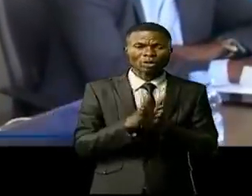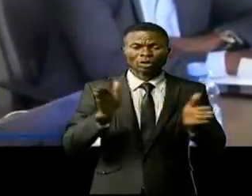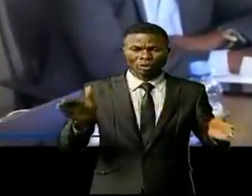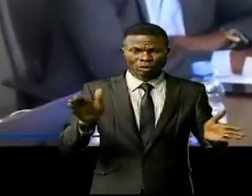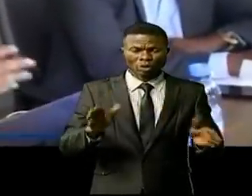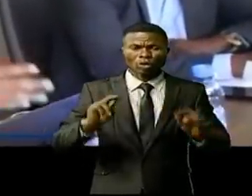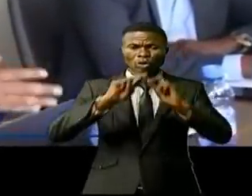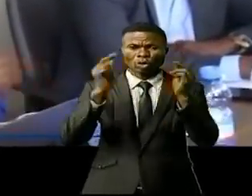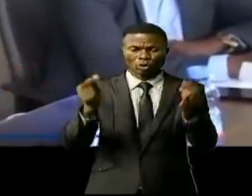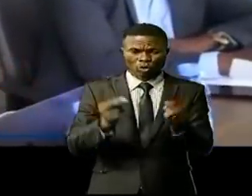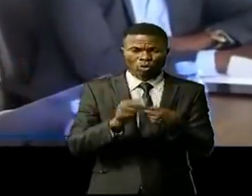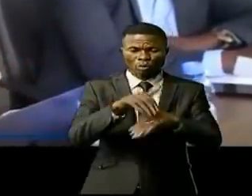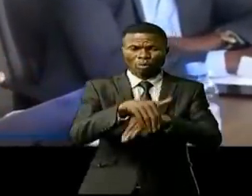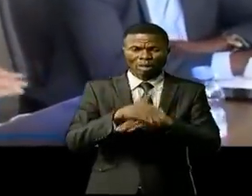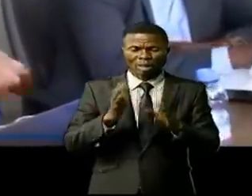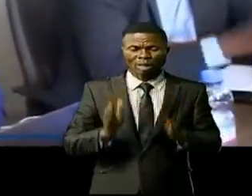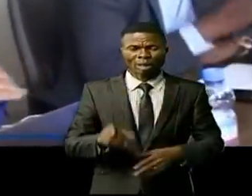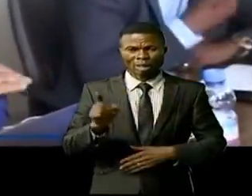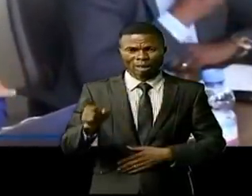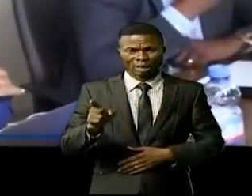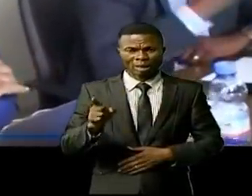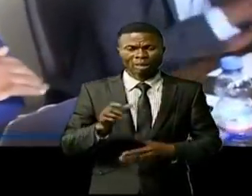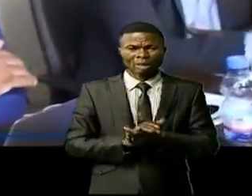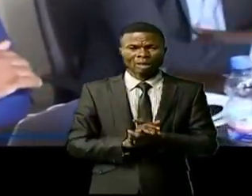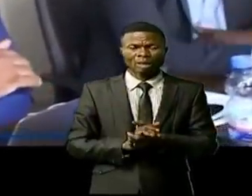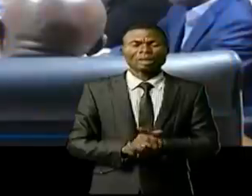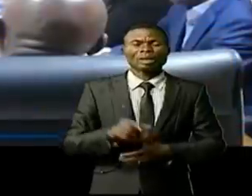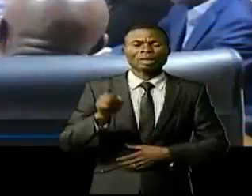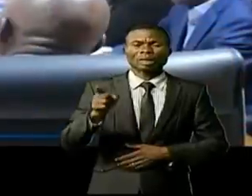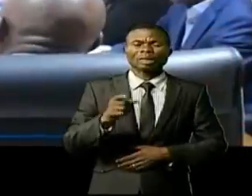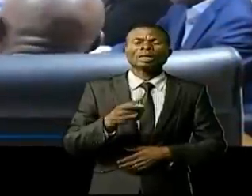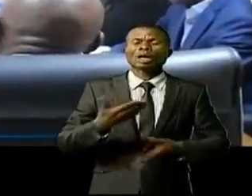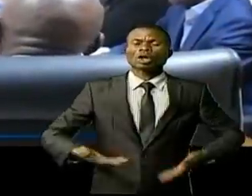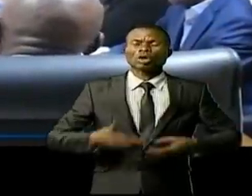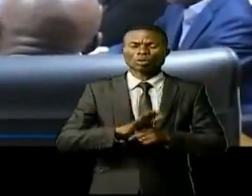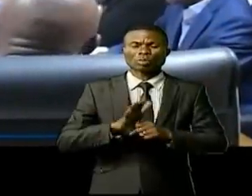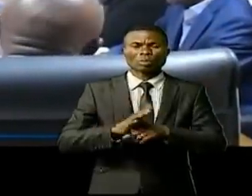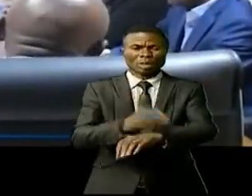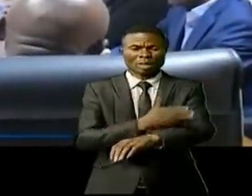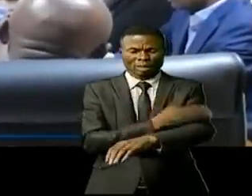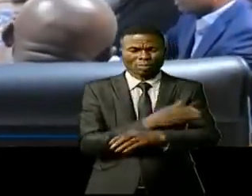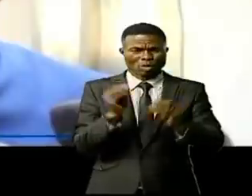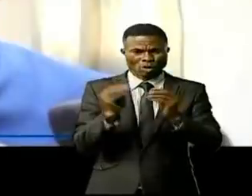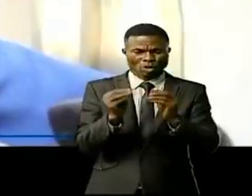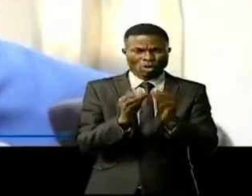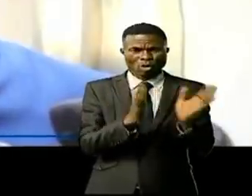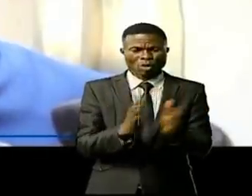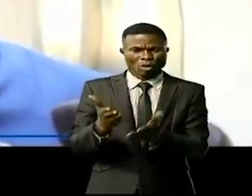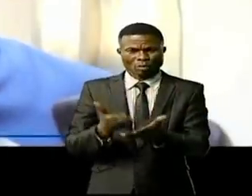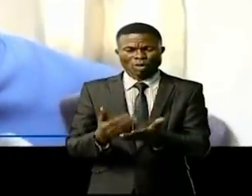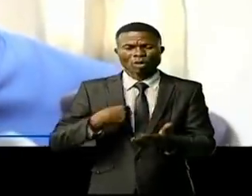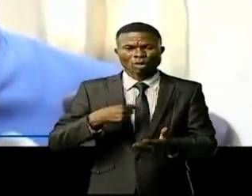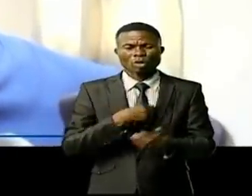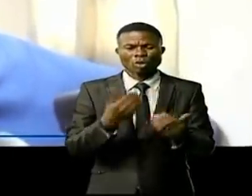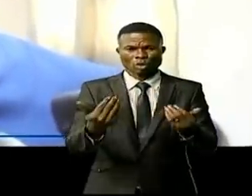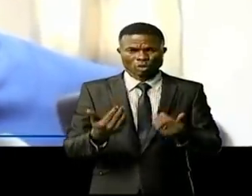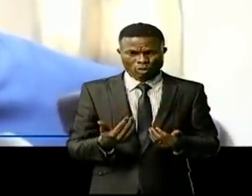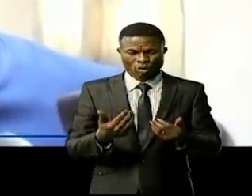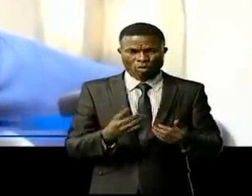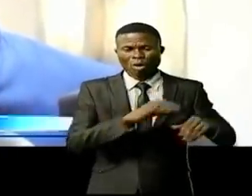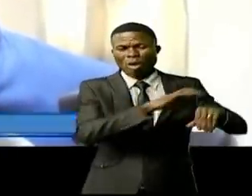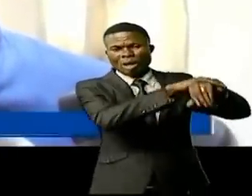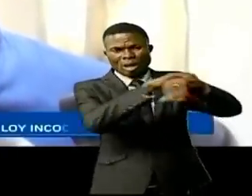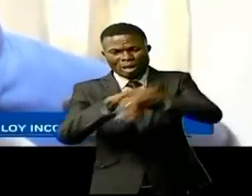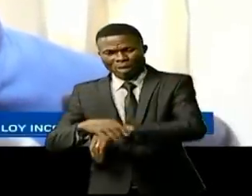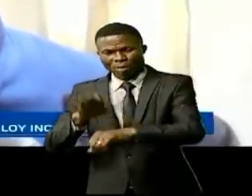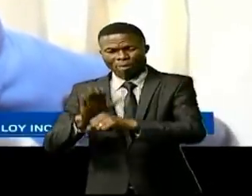du groupe Loy Incorporated, Doc Guilin Lokeni, salue l'avancée de ses assises. Nous voulons amener les investisseurs